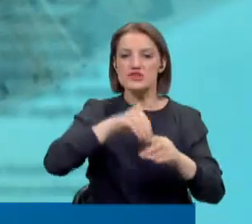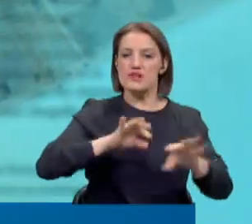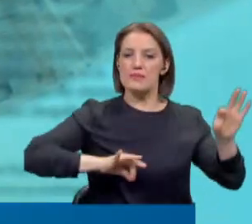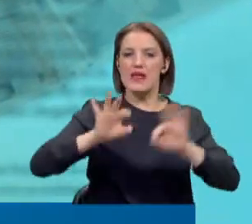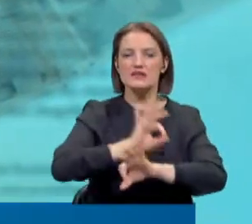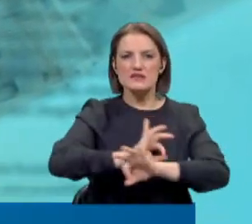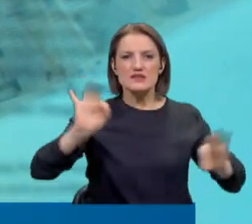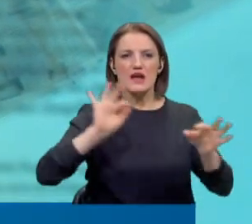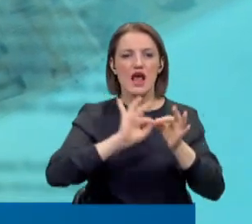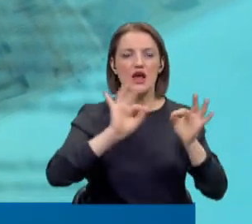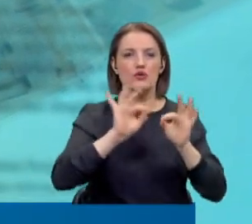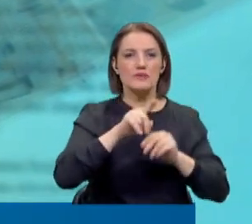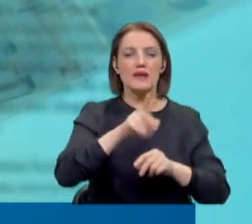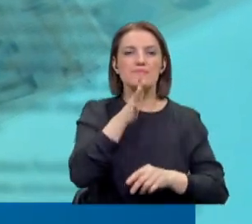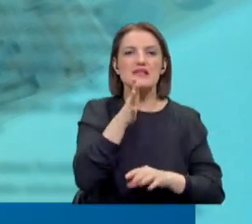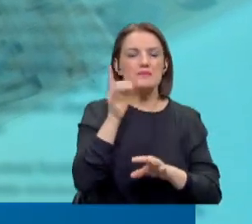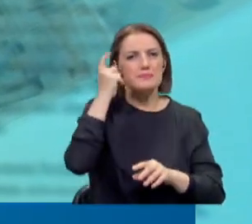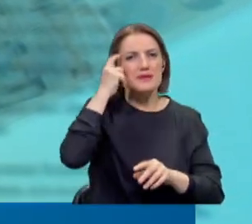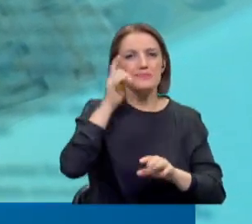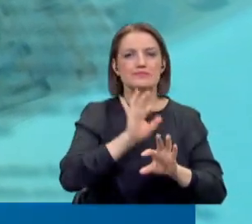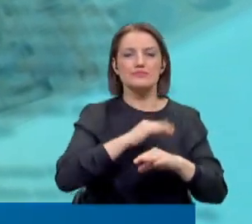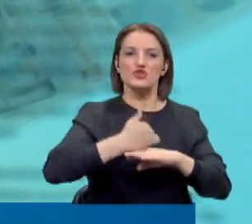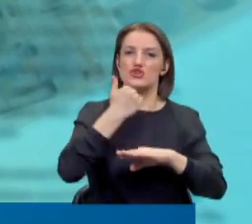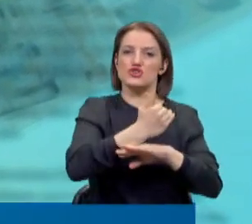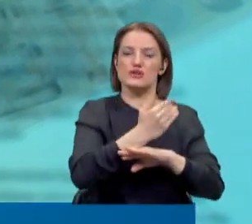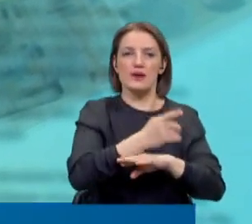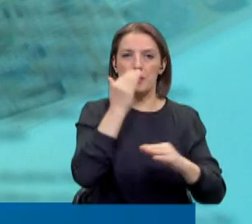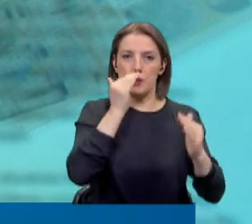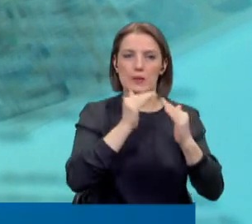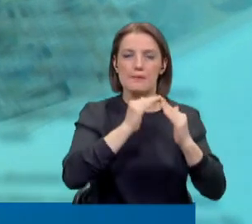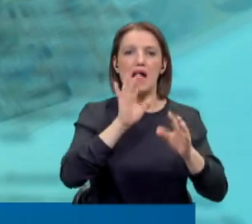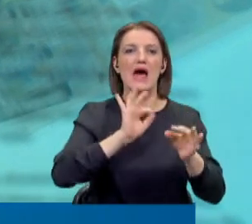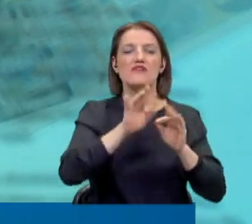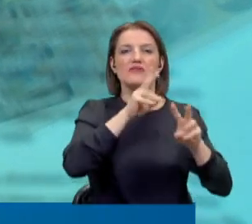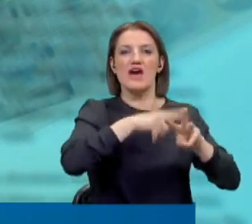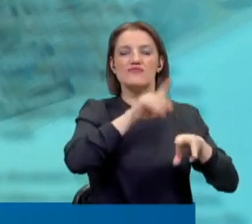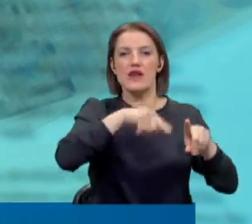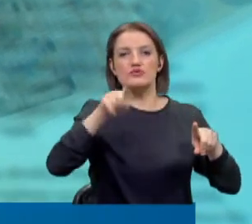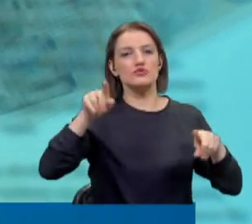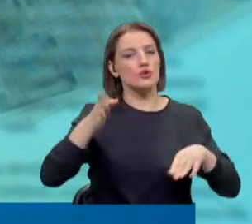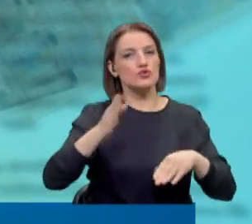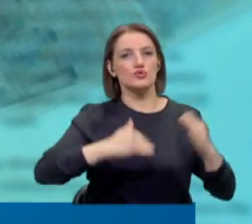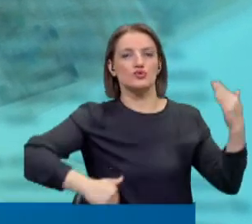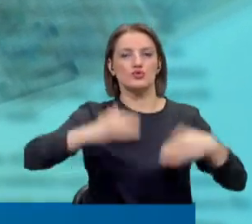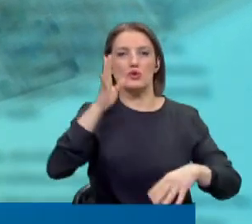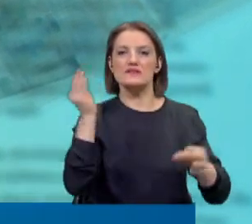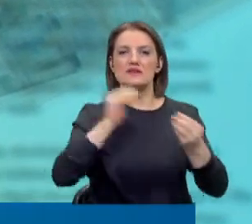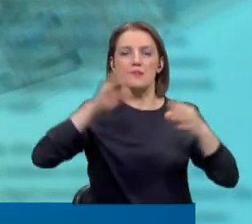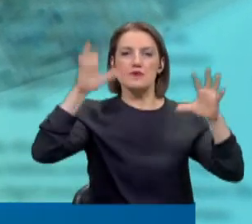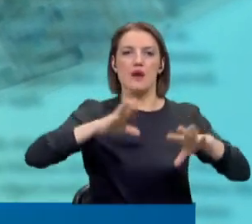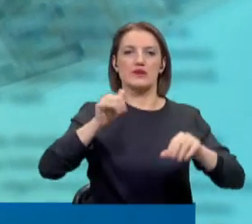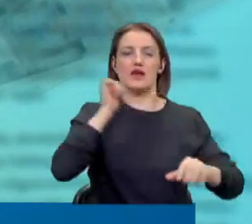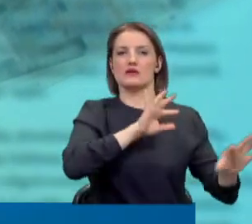ekonomideki bilim dışı uygulamalar enflasyonu uçurdu. Artan maliyetler vatandaşa zam yağmur olarak döndü.